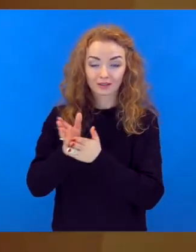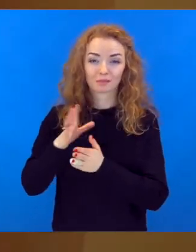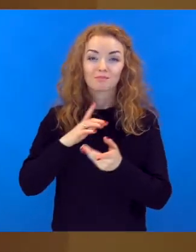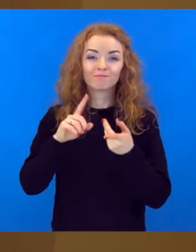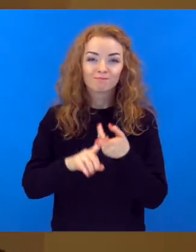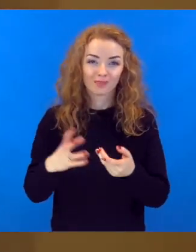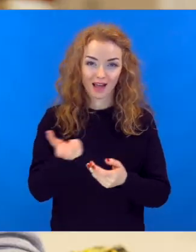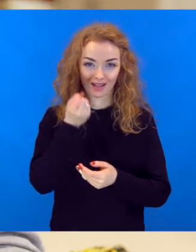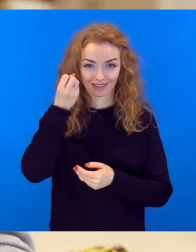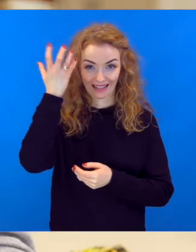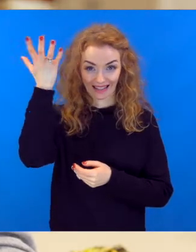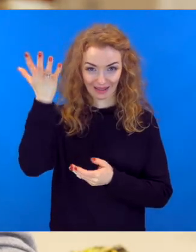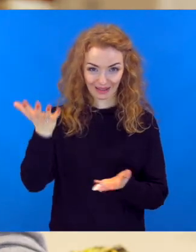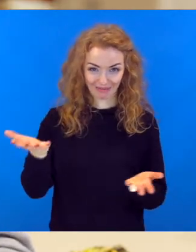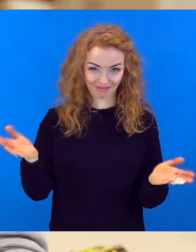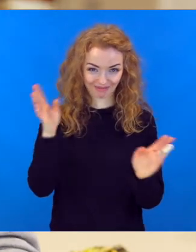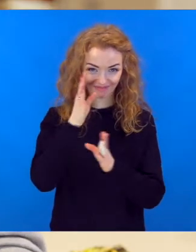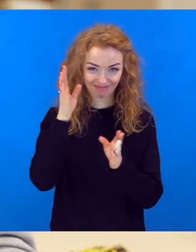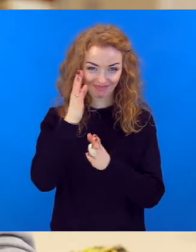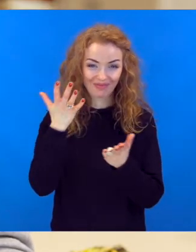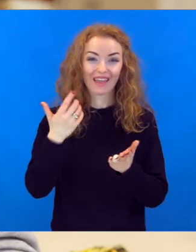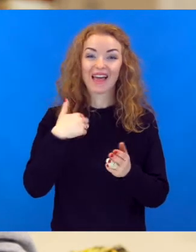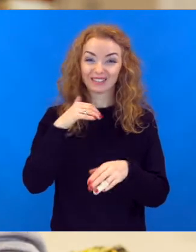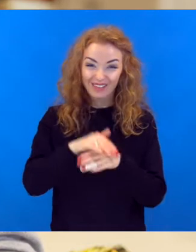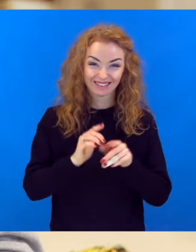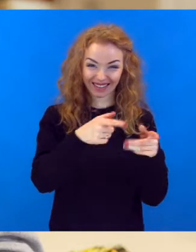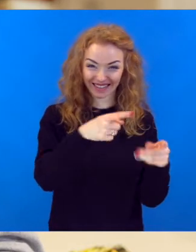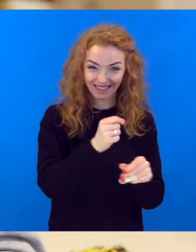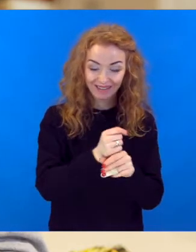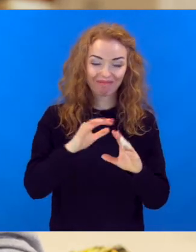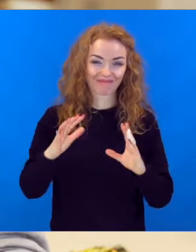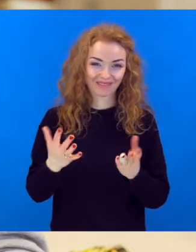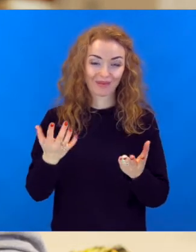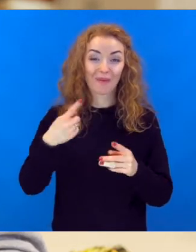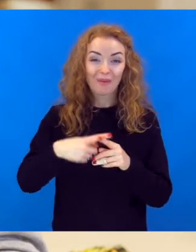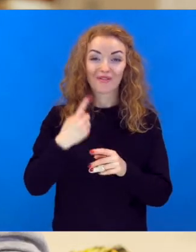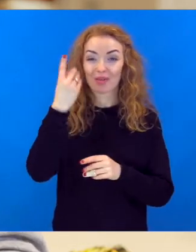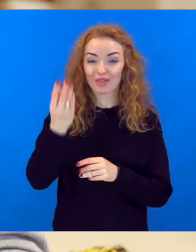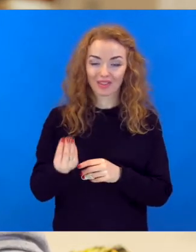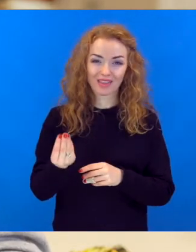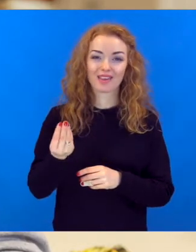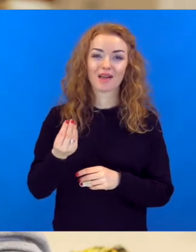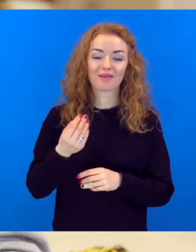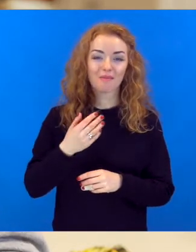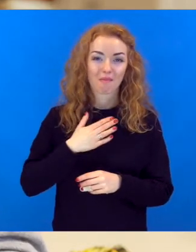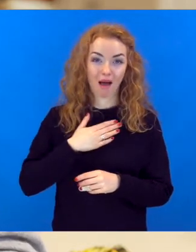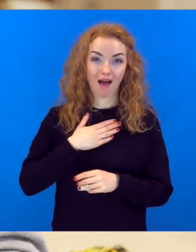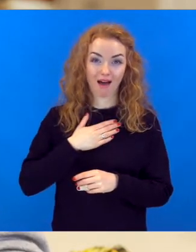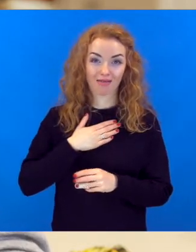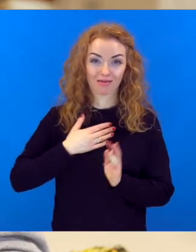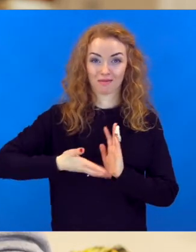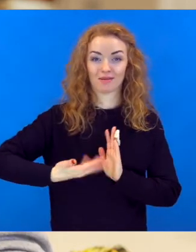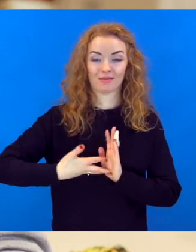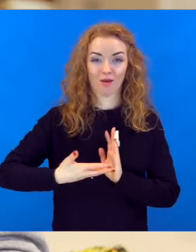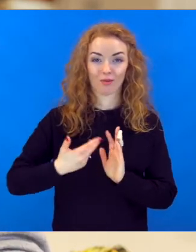bija saistīta ar izlītību. Negribot, jo es tur gāju kaut ko citu darīt. Un vienu dienu man vadītāja